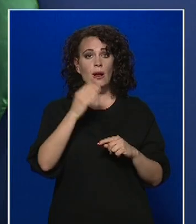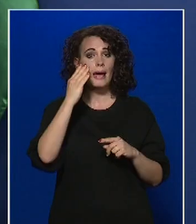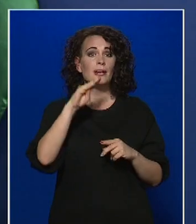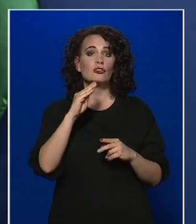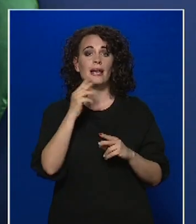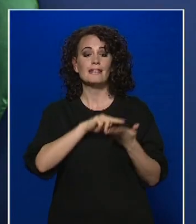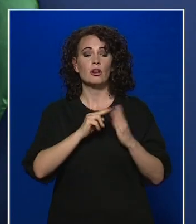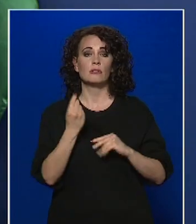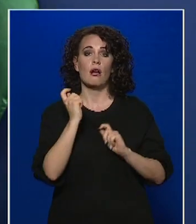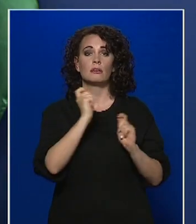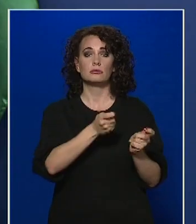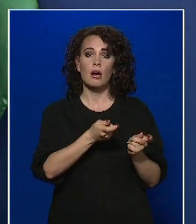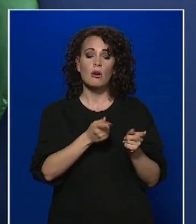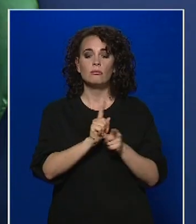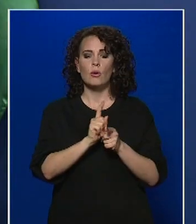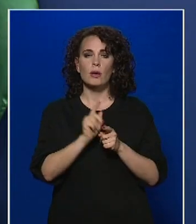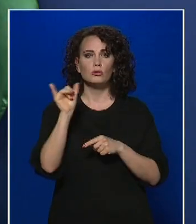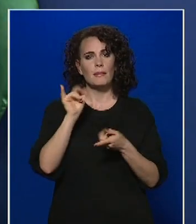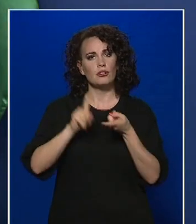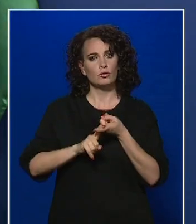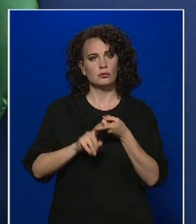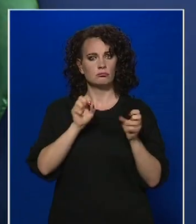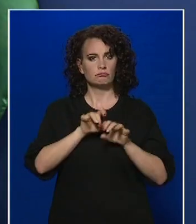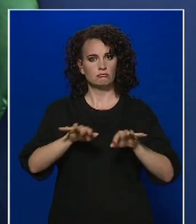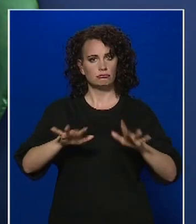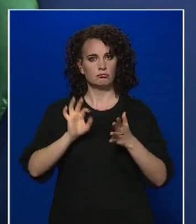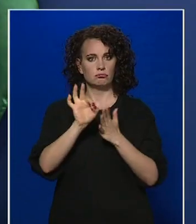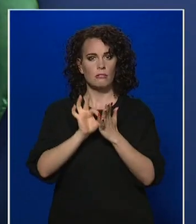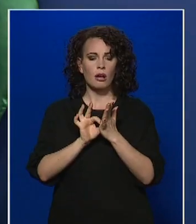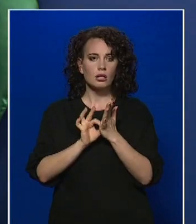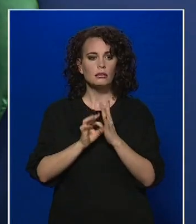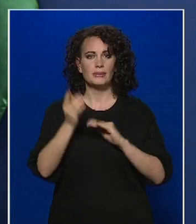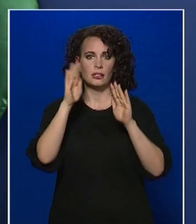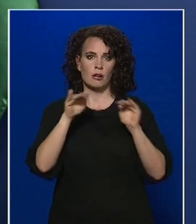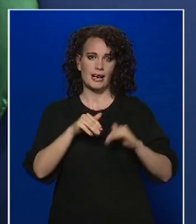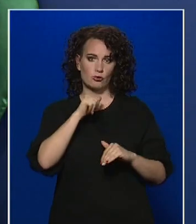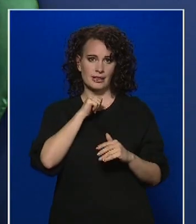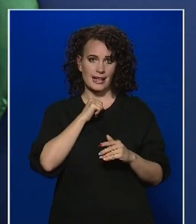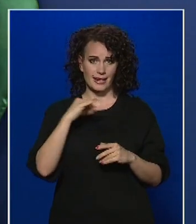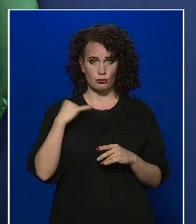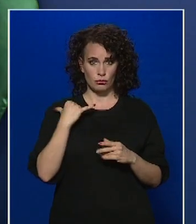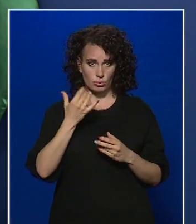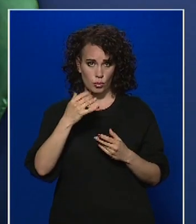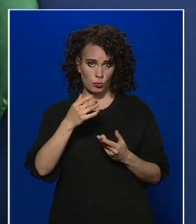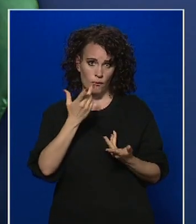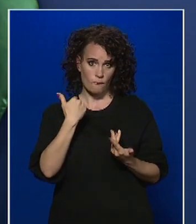azokat a Budapestre vonatkozó járványüdi ügyi adatokat, amiket Karácsony Gergely csütörtökön kért önöktől?